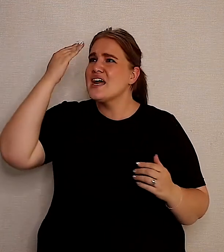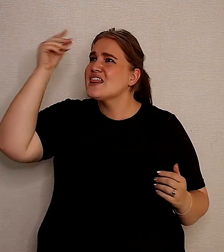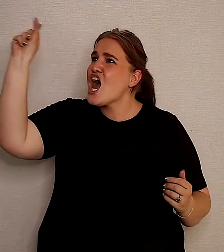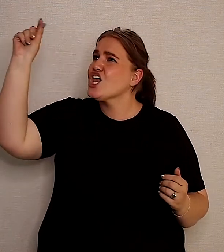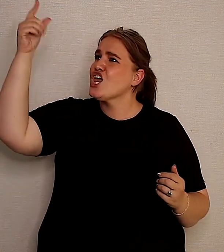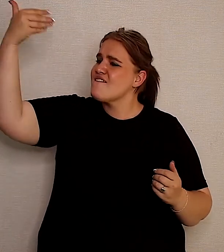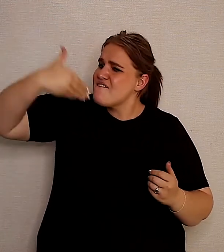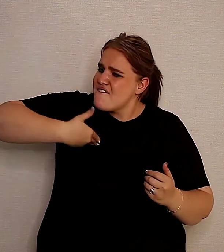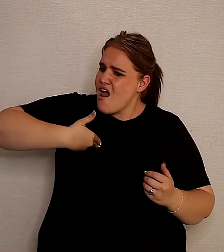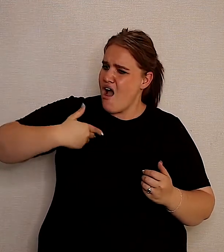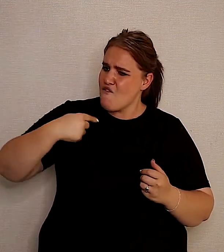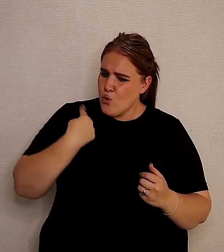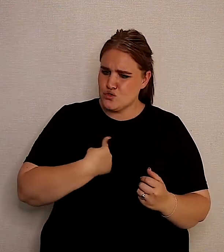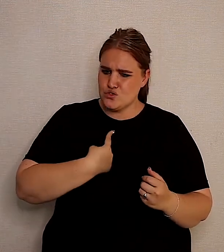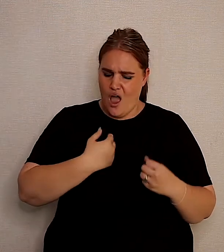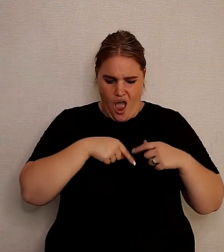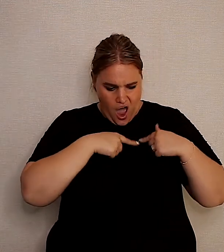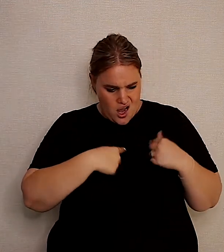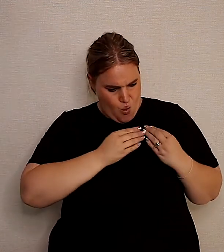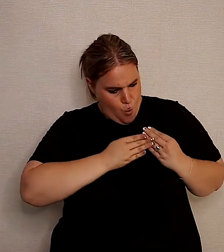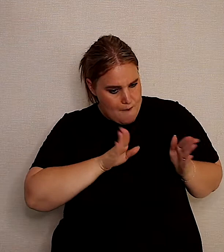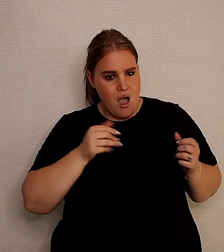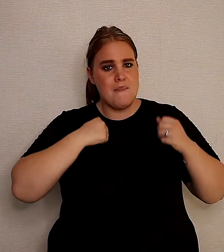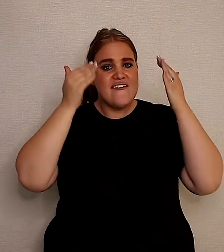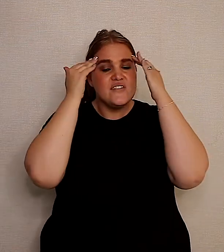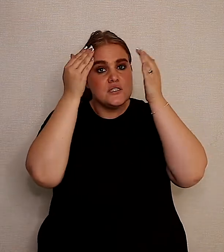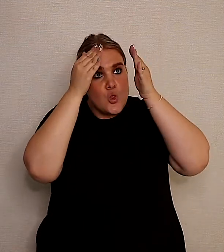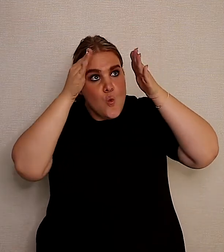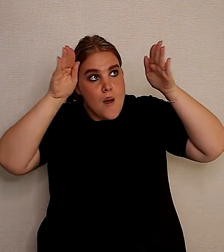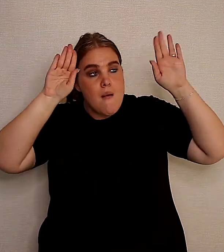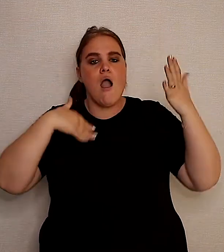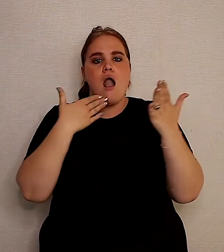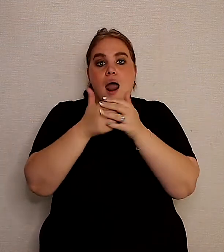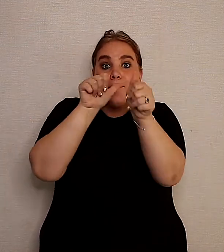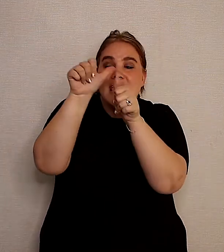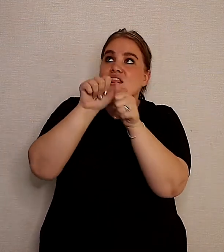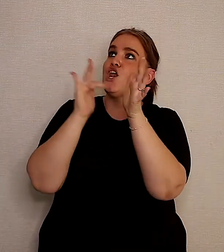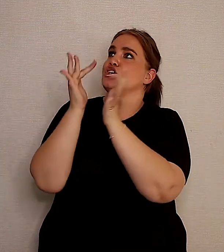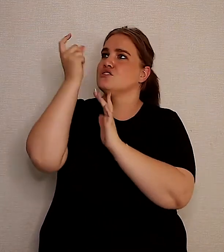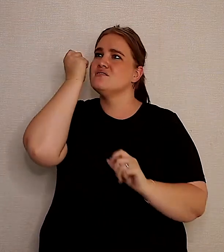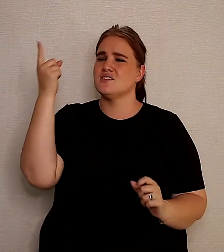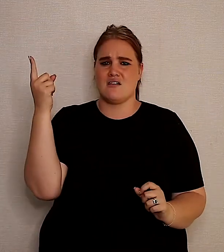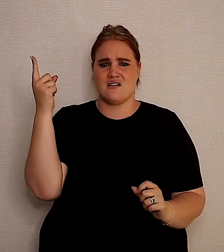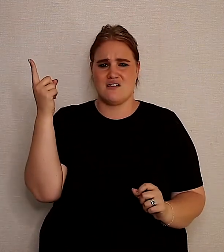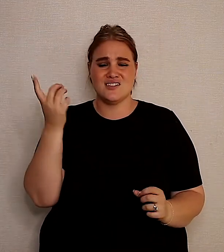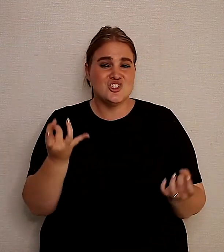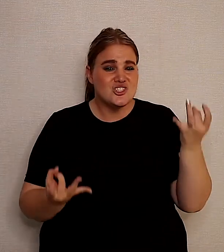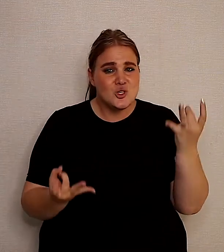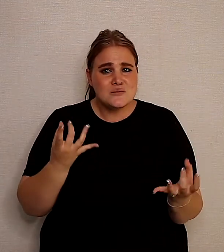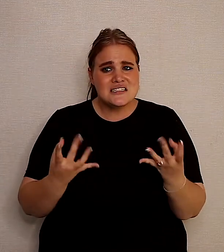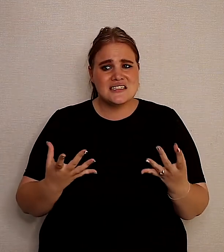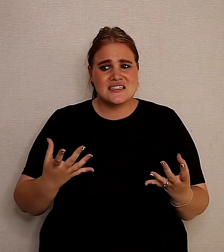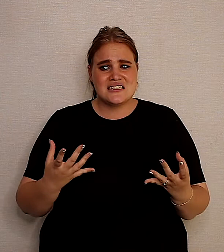jy vir ons die vraag wat vraag vir ons, ons harte oopmaak, ons verstand oopmaak om een stikkie van jy beter te verstaan. Alhoewel